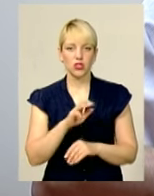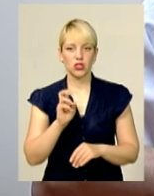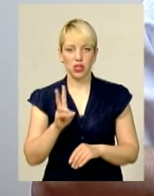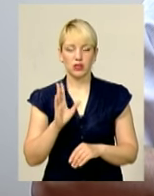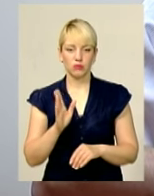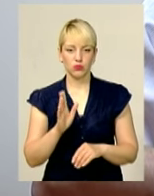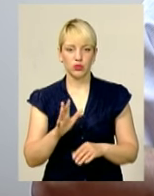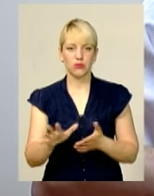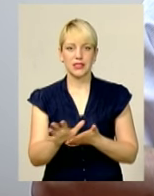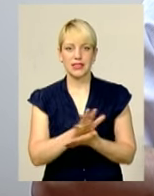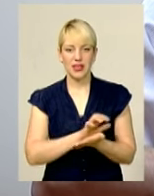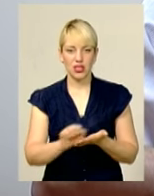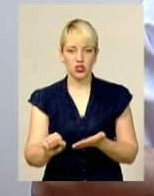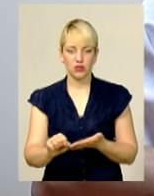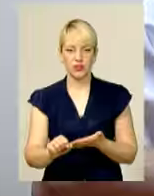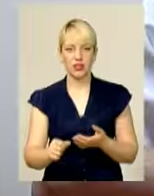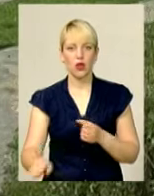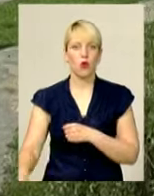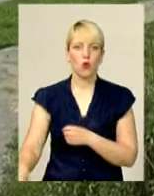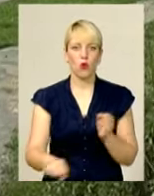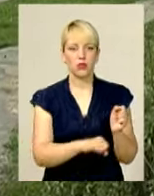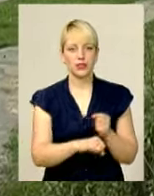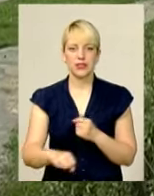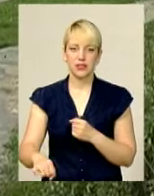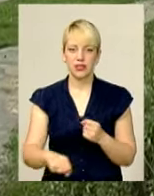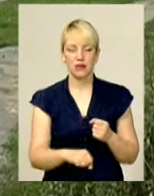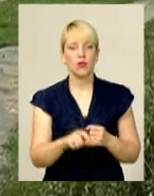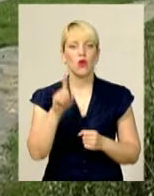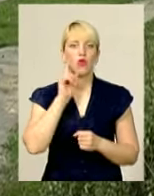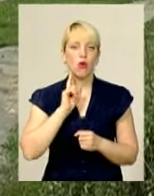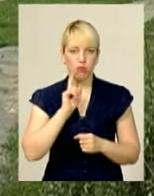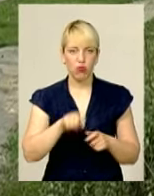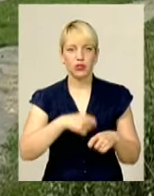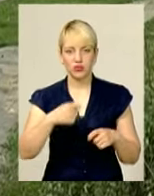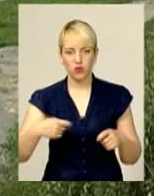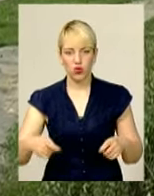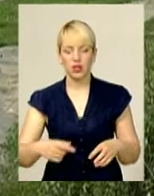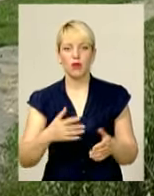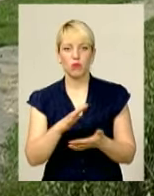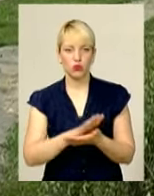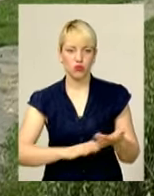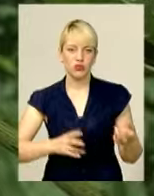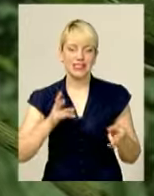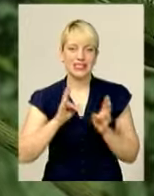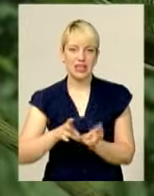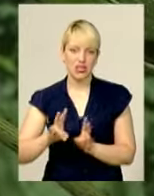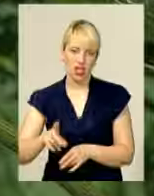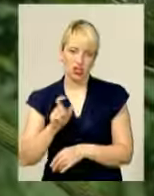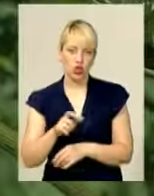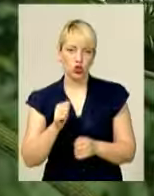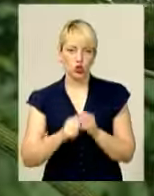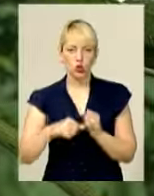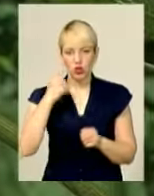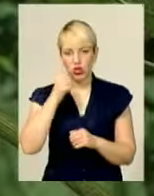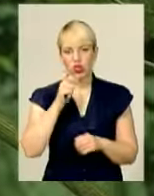будемо його знищити методом косіння. Та допоки посадовці зволікають, продовжують страждати люди. Щорічно медики